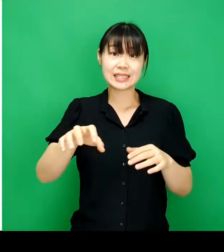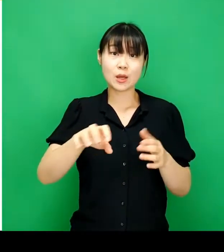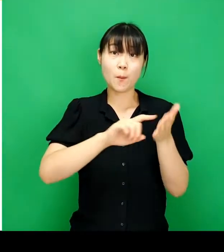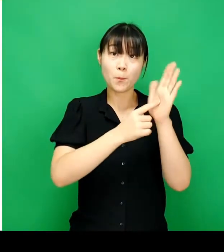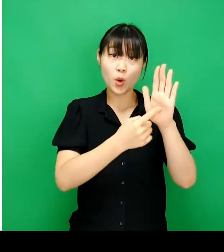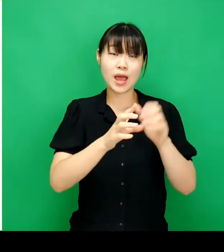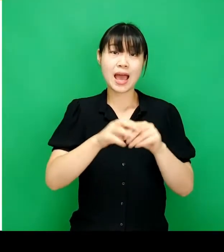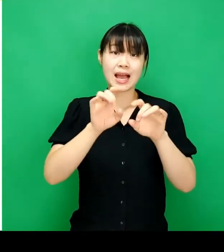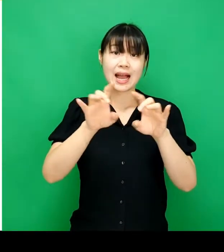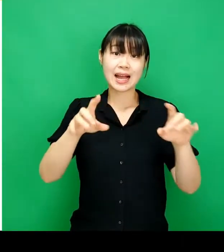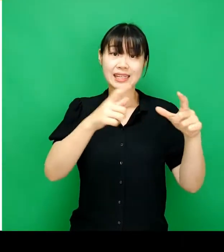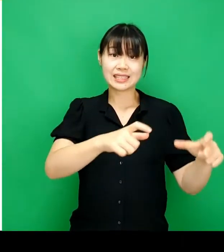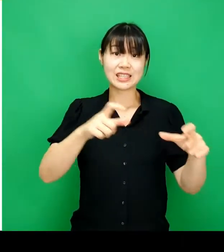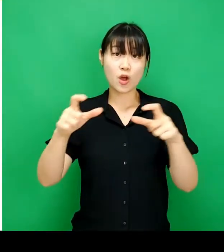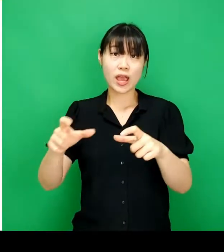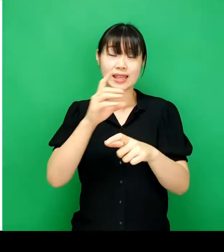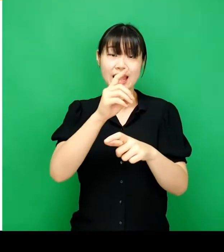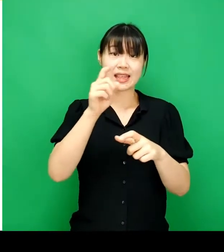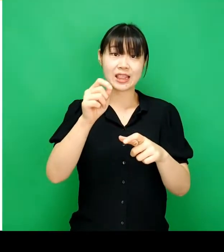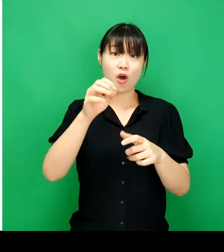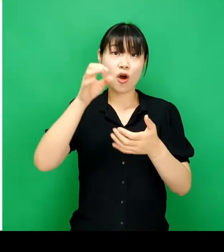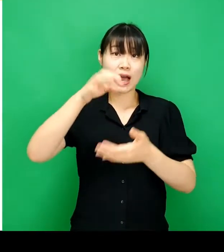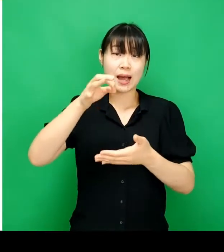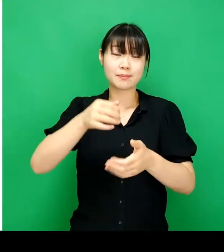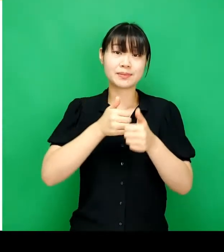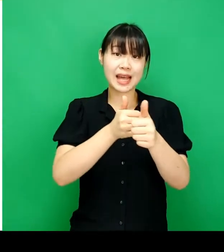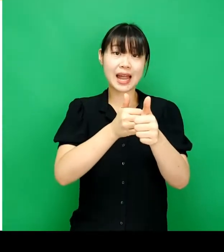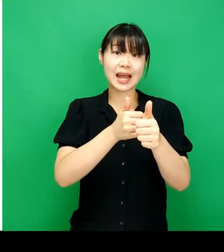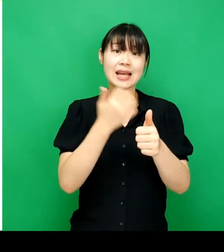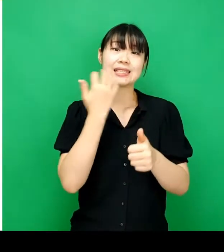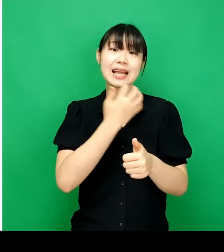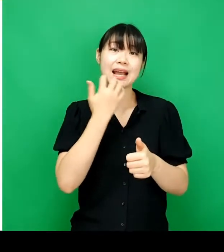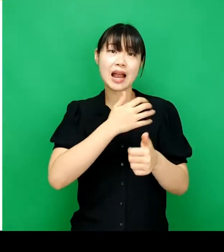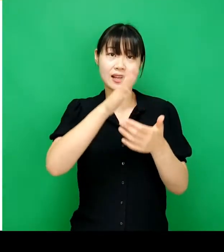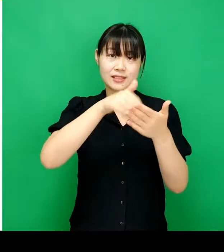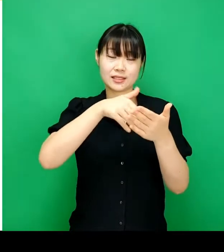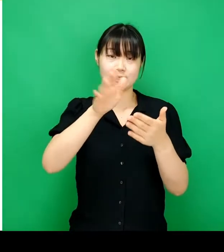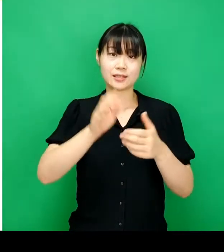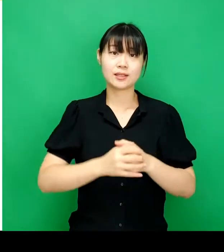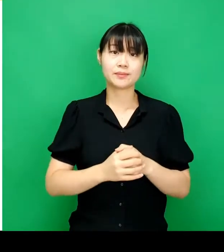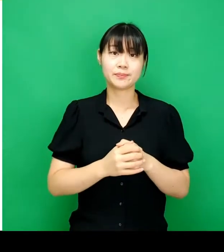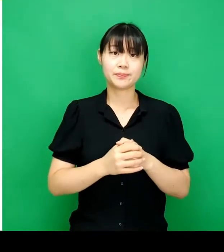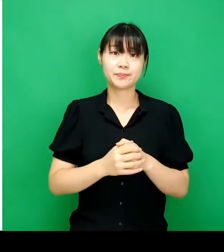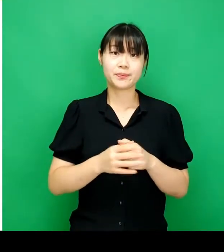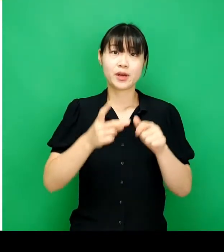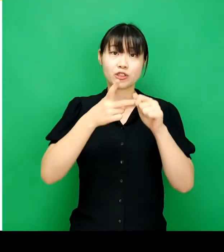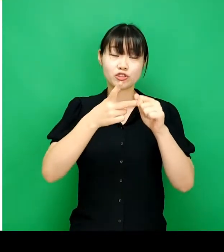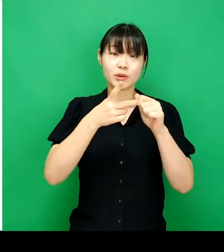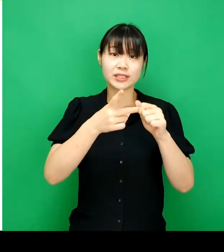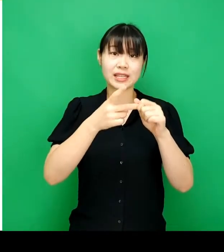지도 위의 위치를 표시하거나 각 지역의 데이터 값에 따라 지도에 색을 칠하기도 합니다.